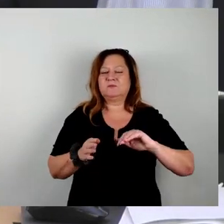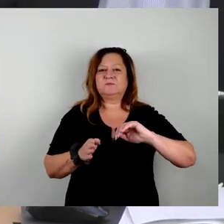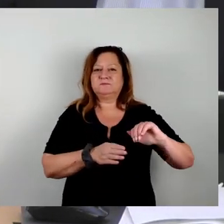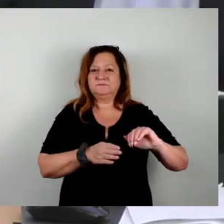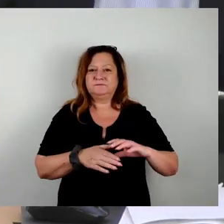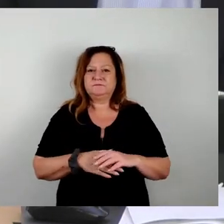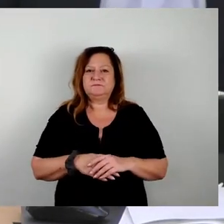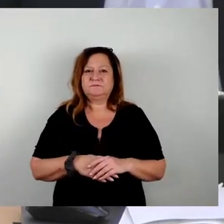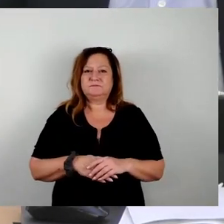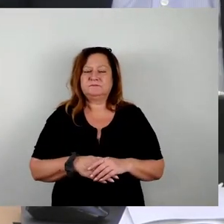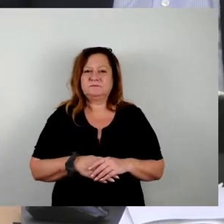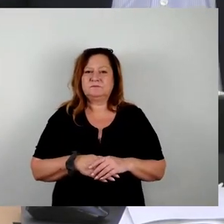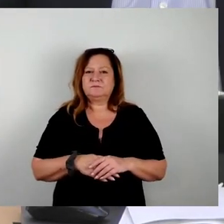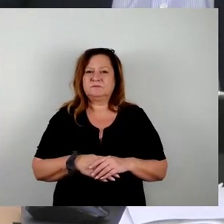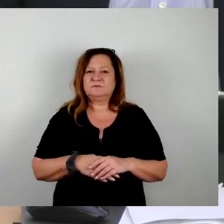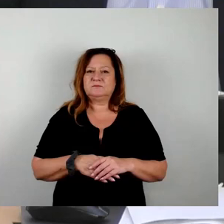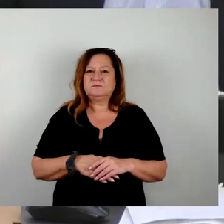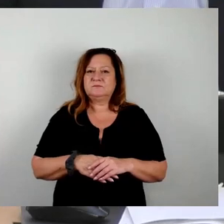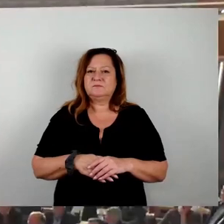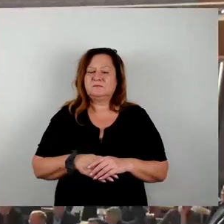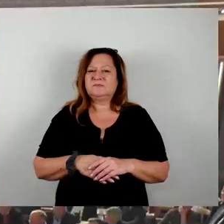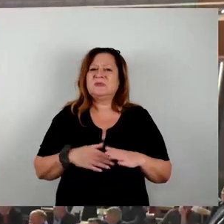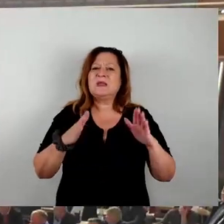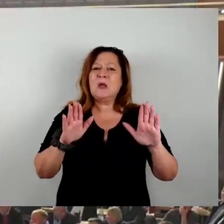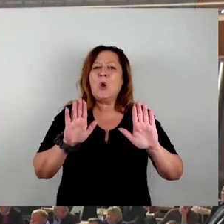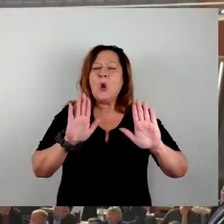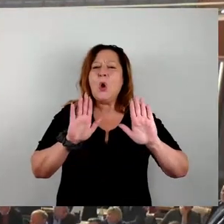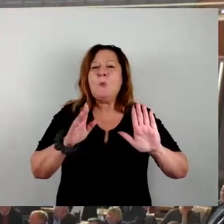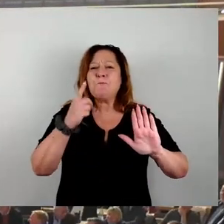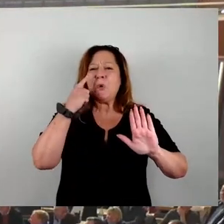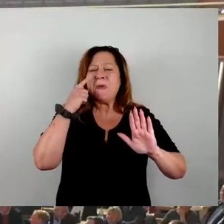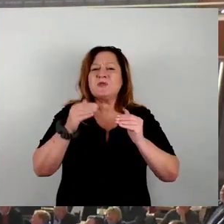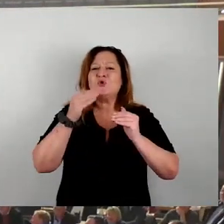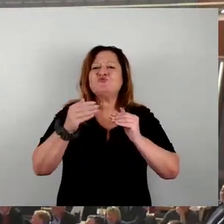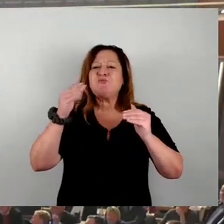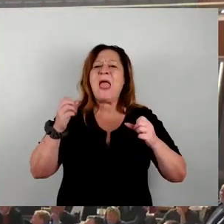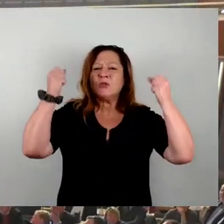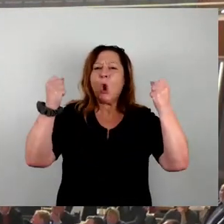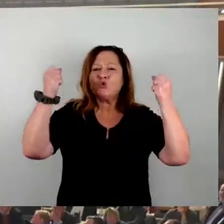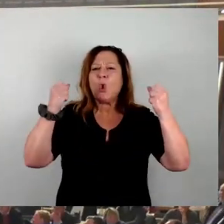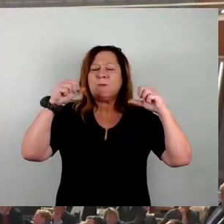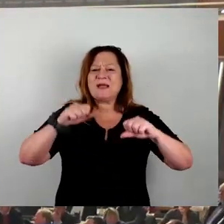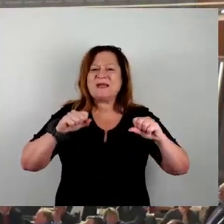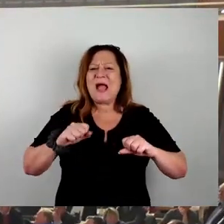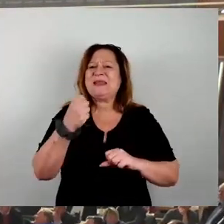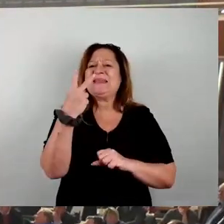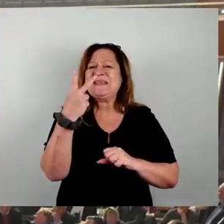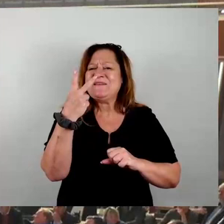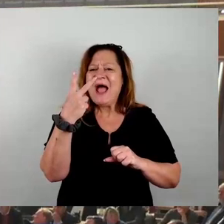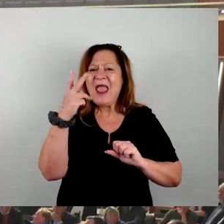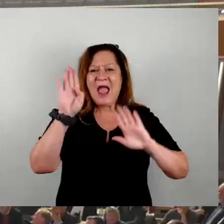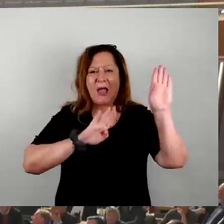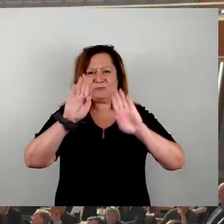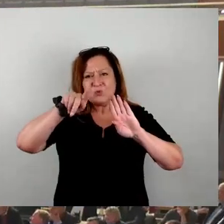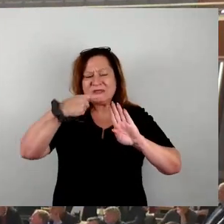äh, Sie können gleich sich austoben. Sofort, sofort, klein, zwei Abstimmungen noch, dann haben Sie es geschafft. Jetzt